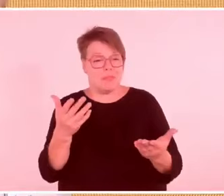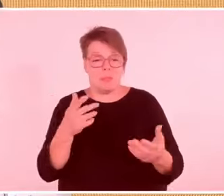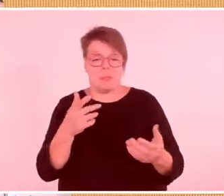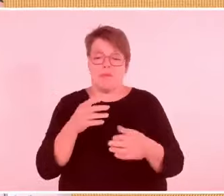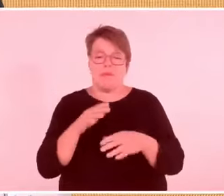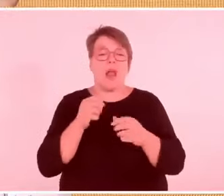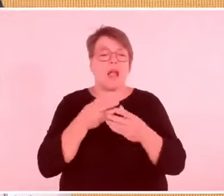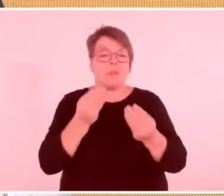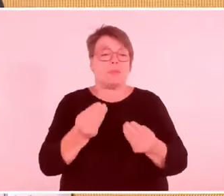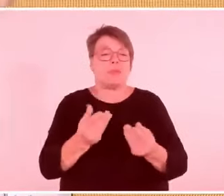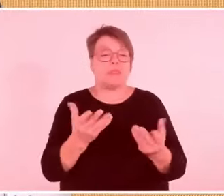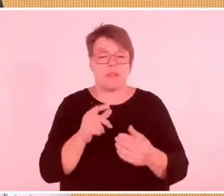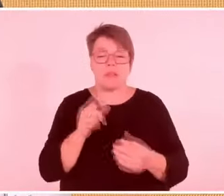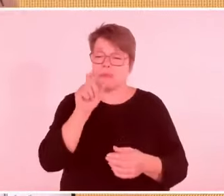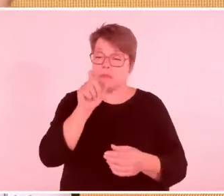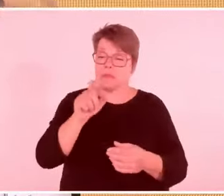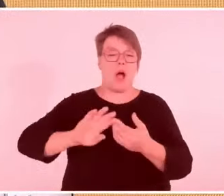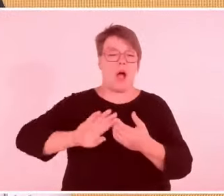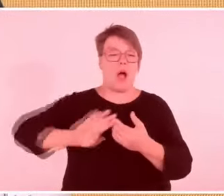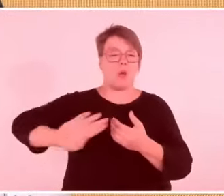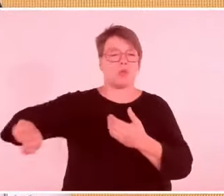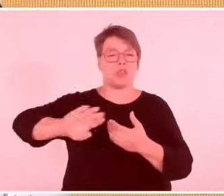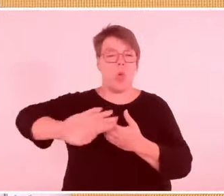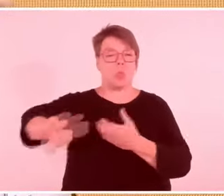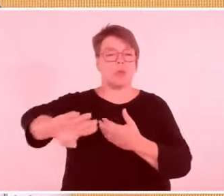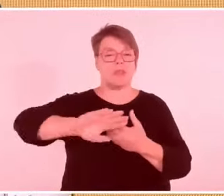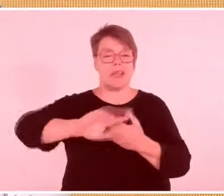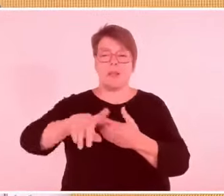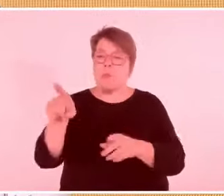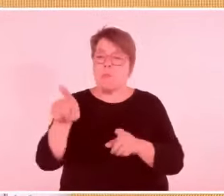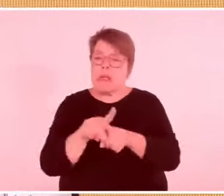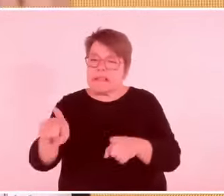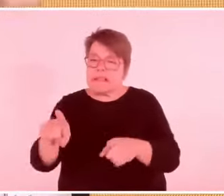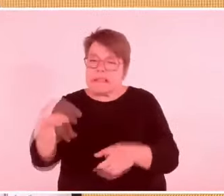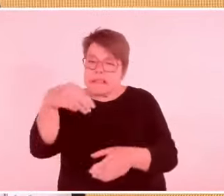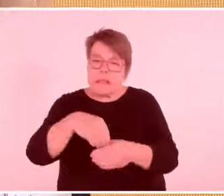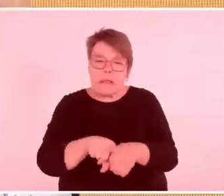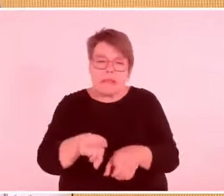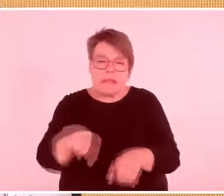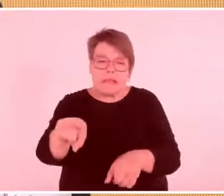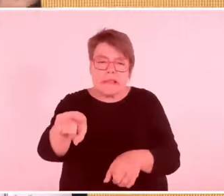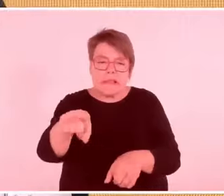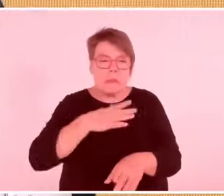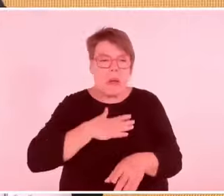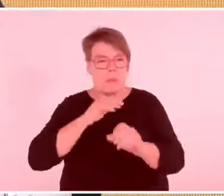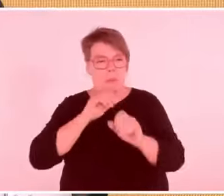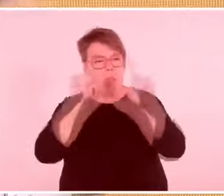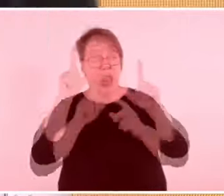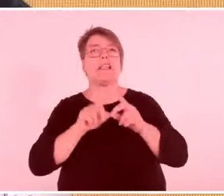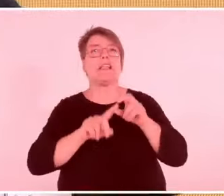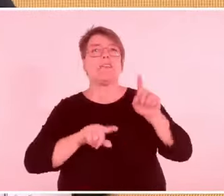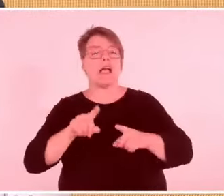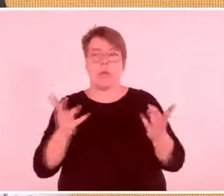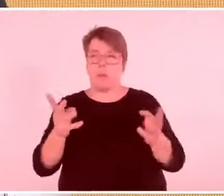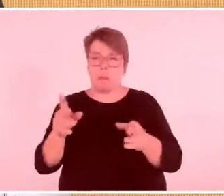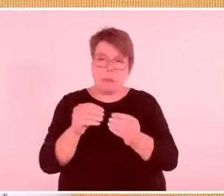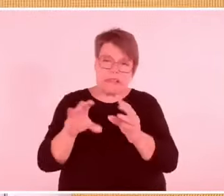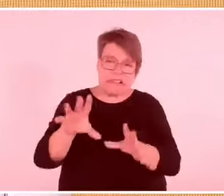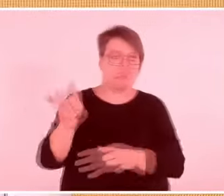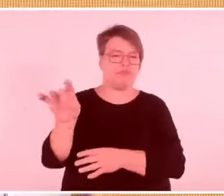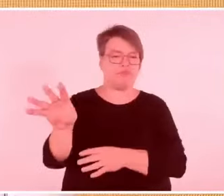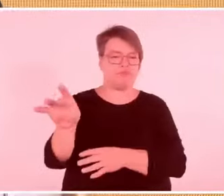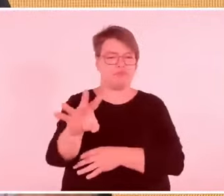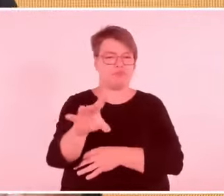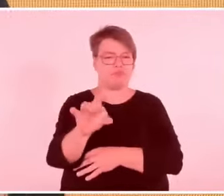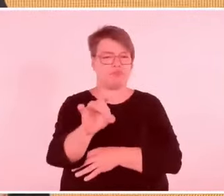ich bin auch ein bisschen, ich schäme mich auch ein bisschen, hier zu sein. Stellen Sie sich mal vor, was Marek Edelmann gesagt hätte, wenn er heute